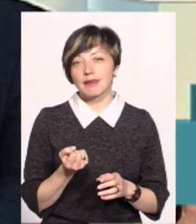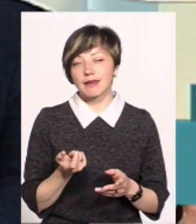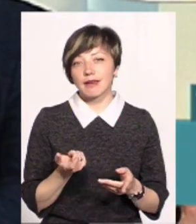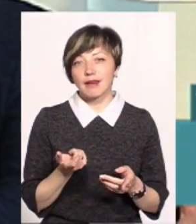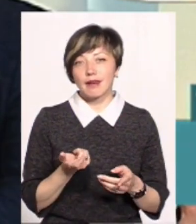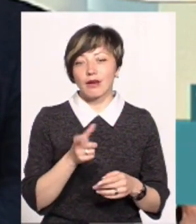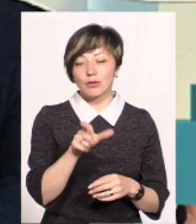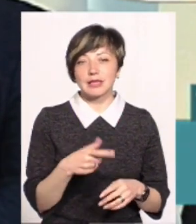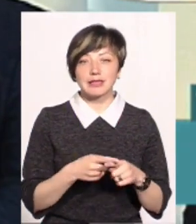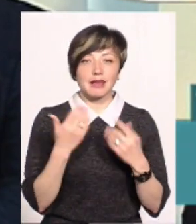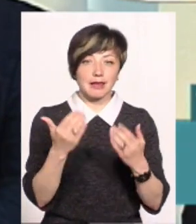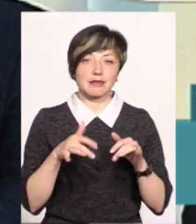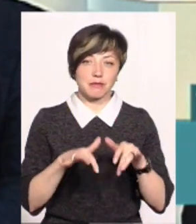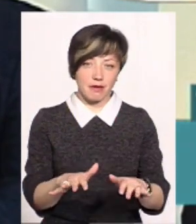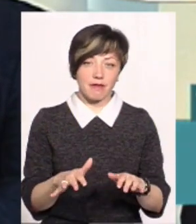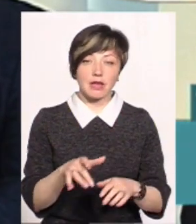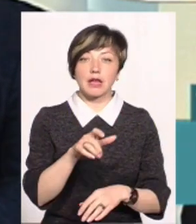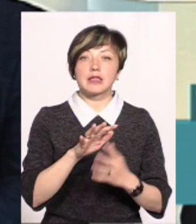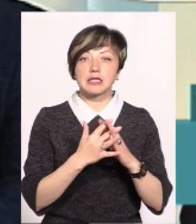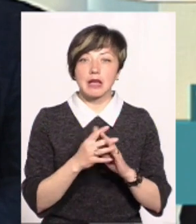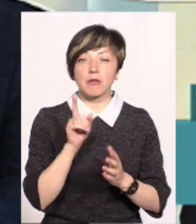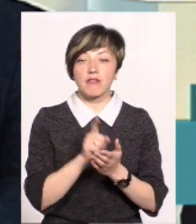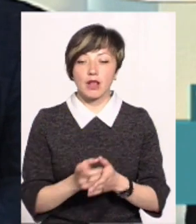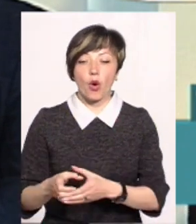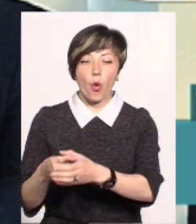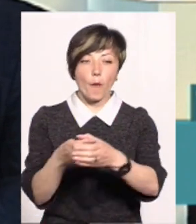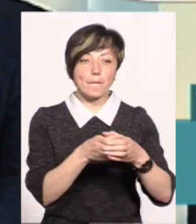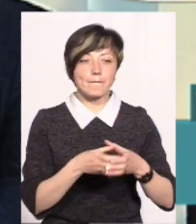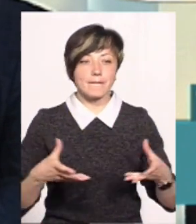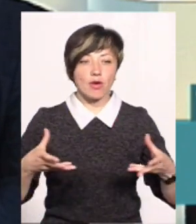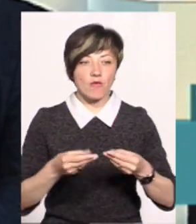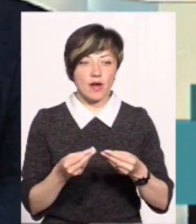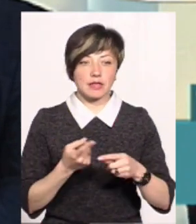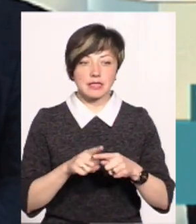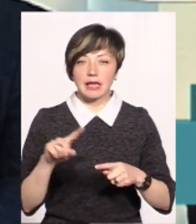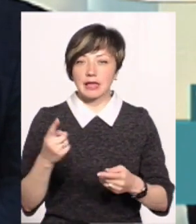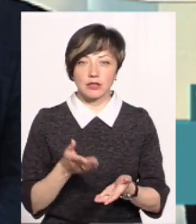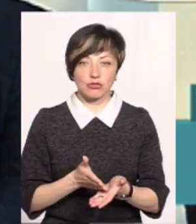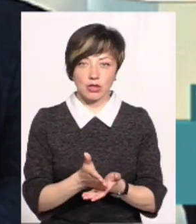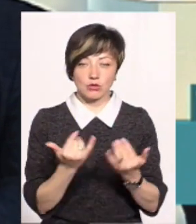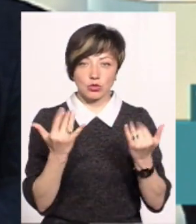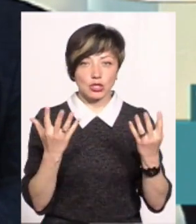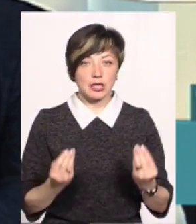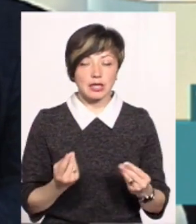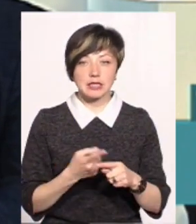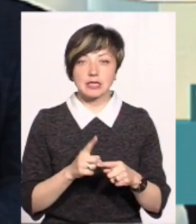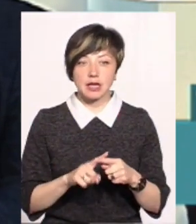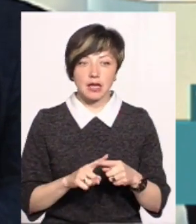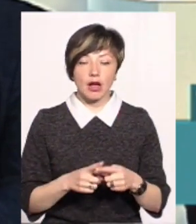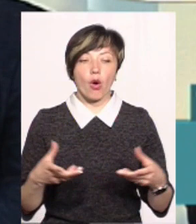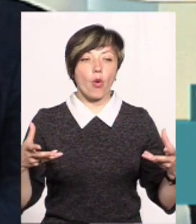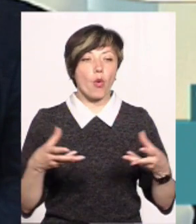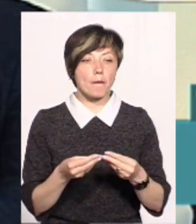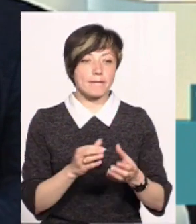ділорук самих утопаючих. Селяни повинні кооперуватися. Оце єдиний шлях на сьогоднішній день – це